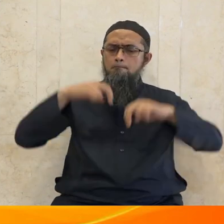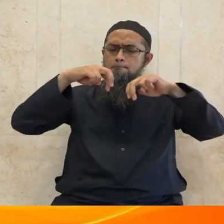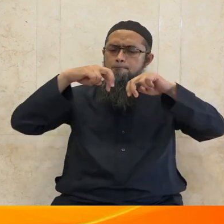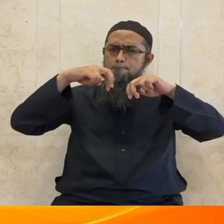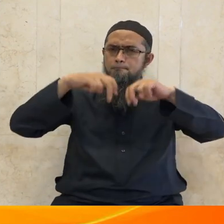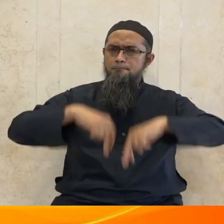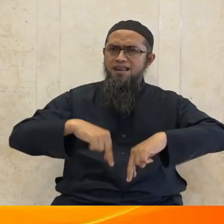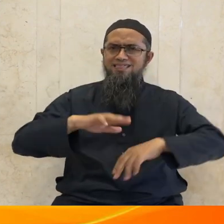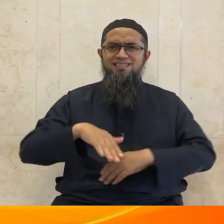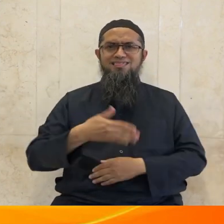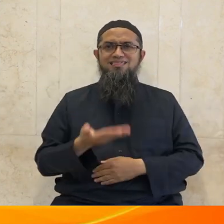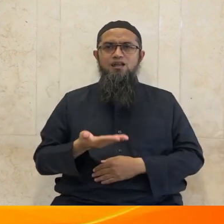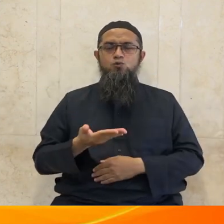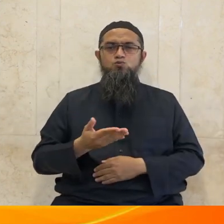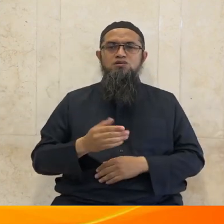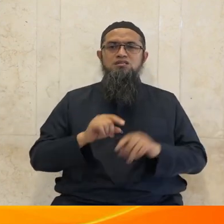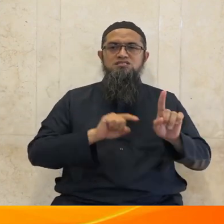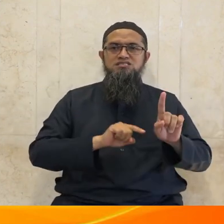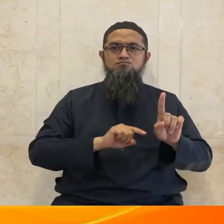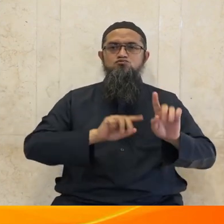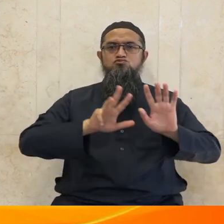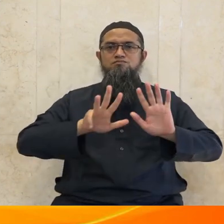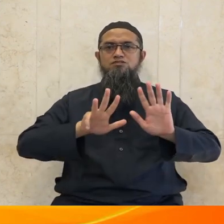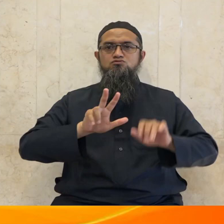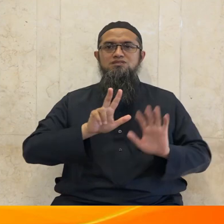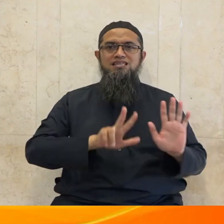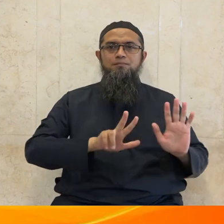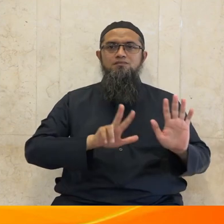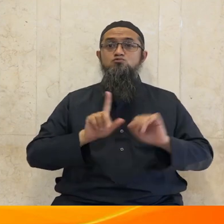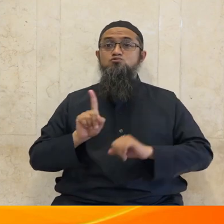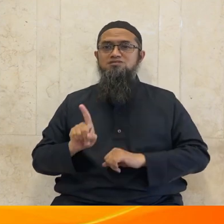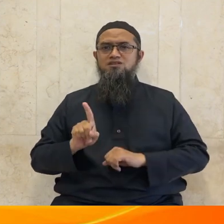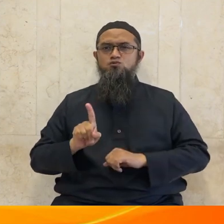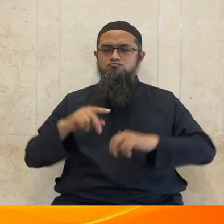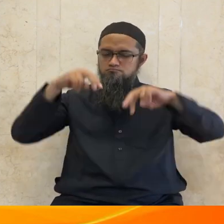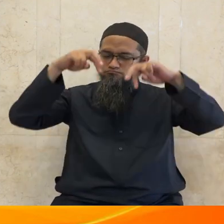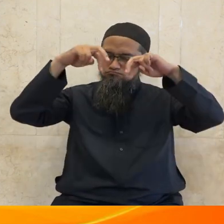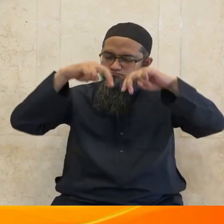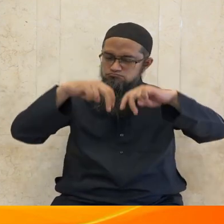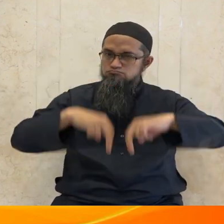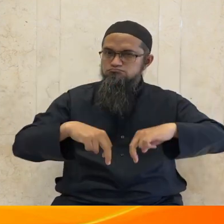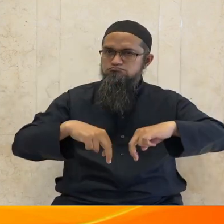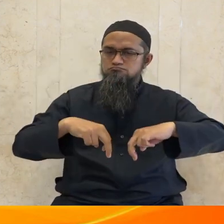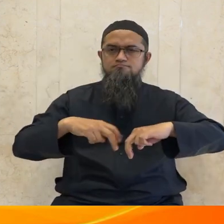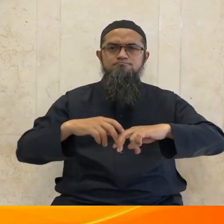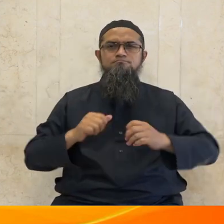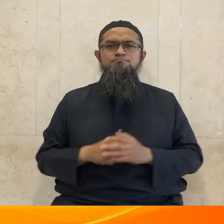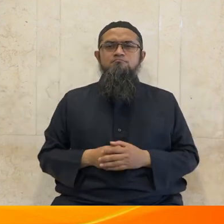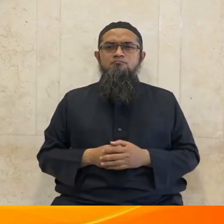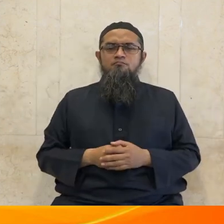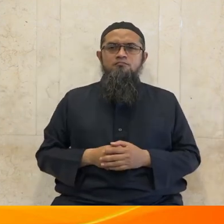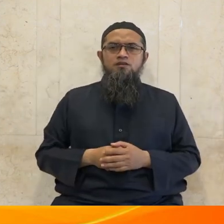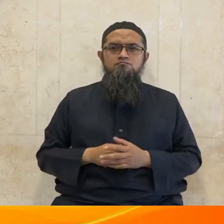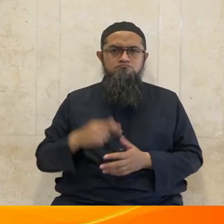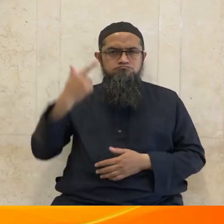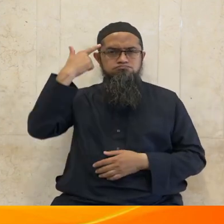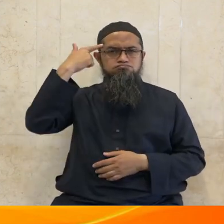Biologis yang mengungkapkan hasil penelitian yang dipimpin oleh seorang profesor bidang biologi